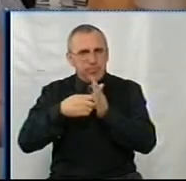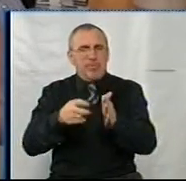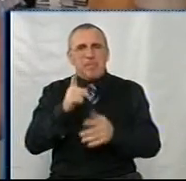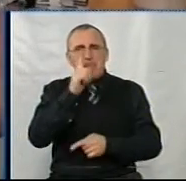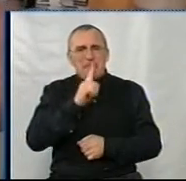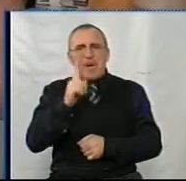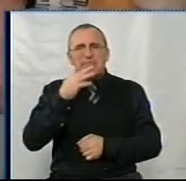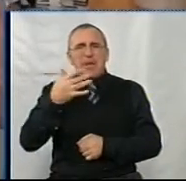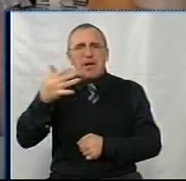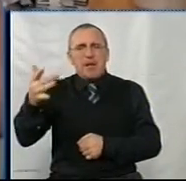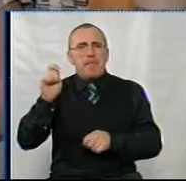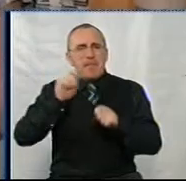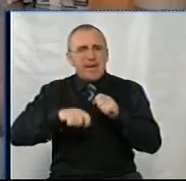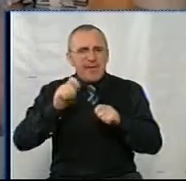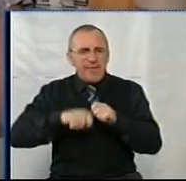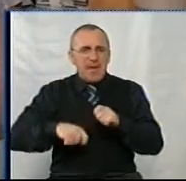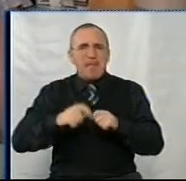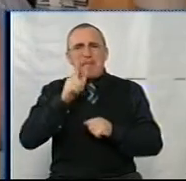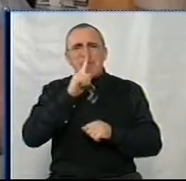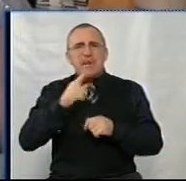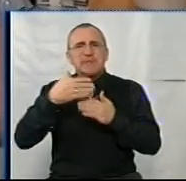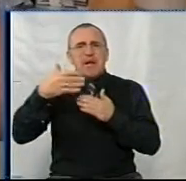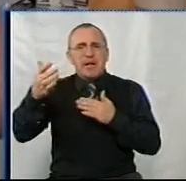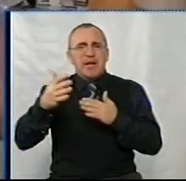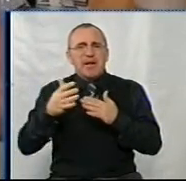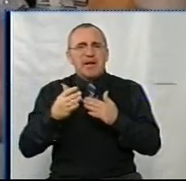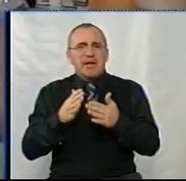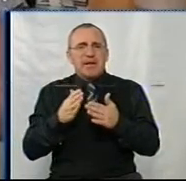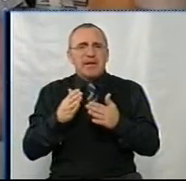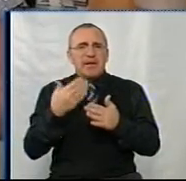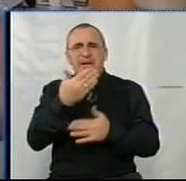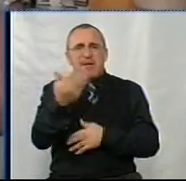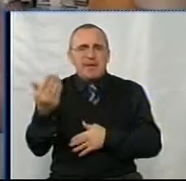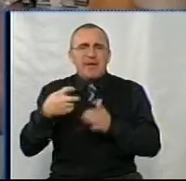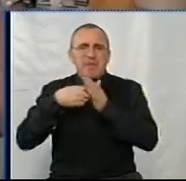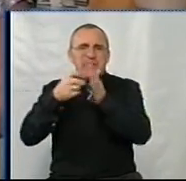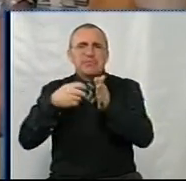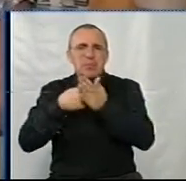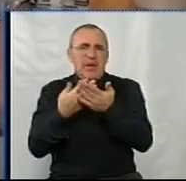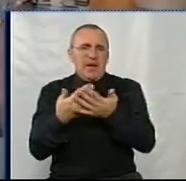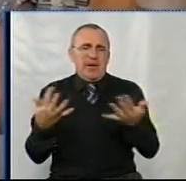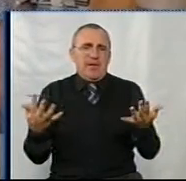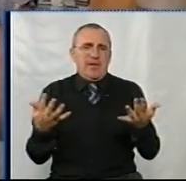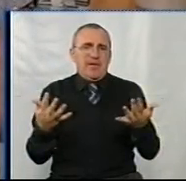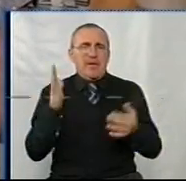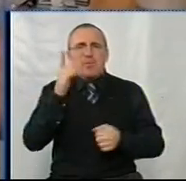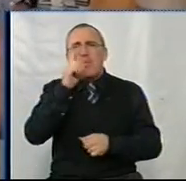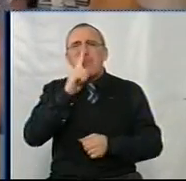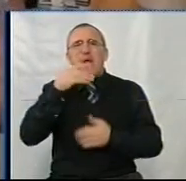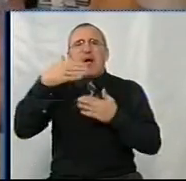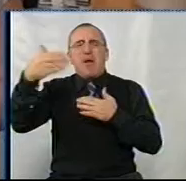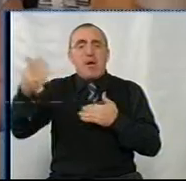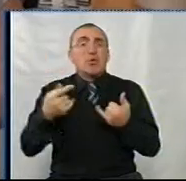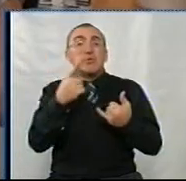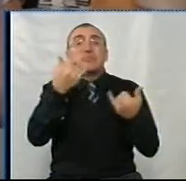місяцями провірятися, місяцями йти ці їхні пісюльки всякі. А